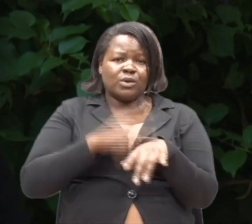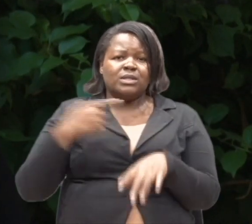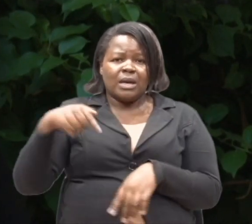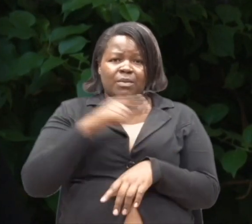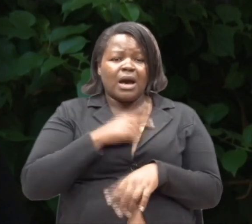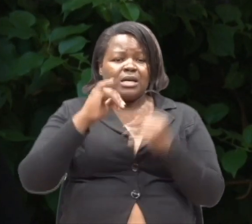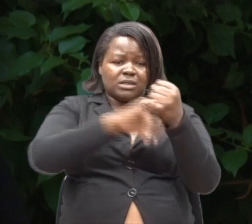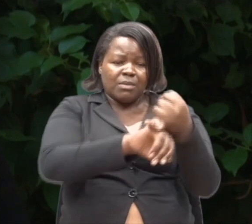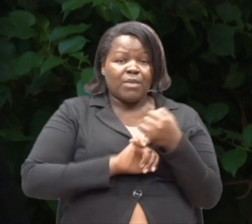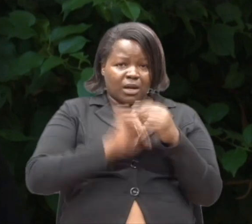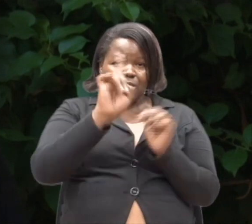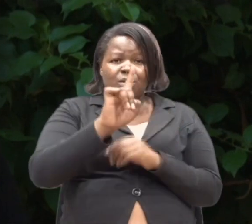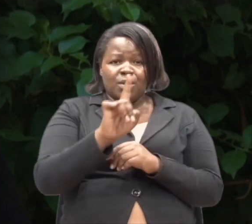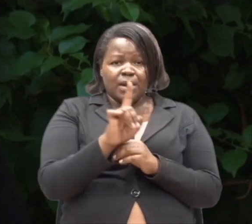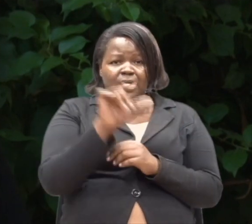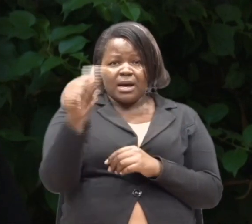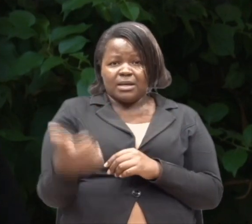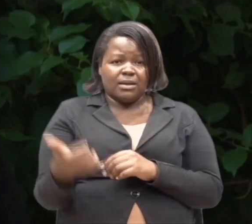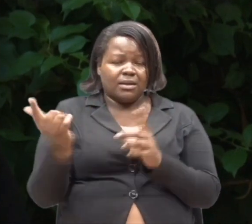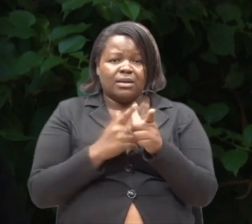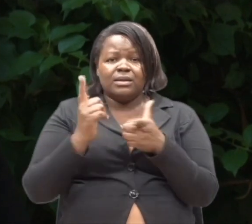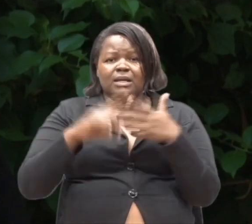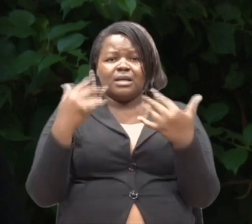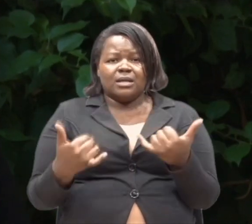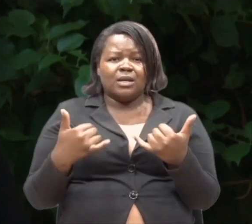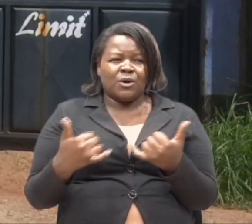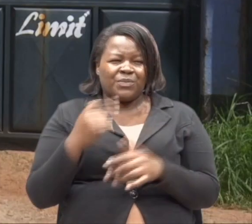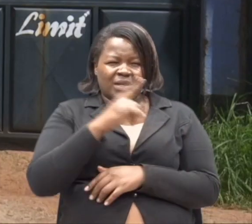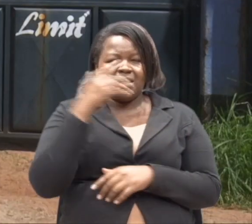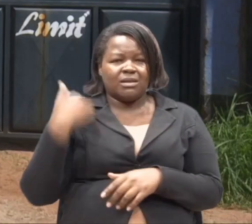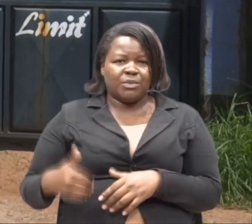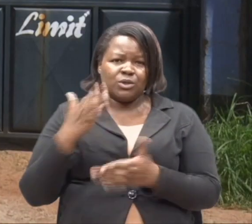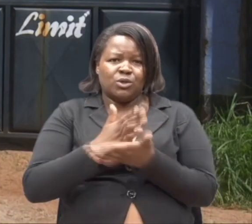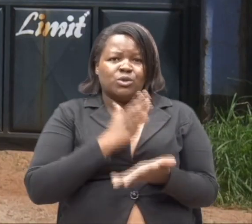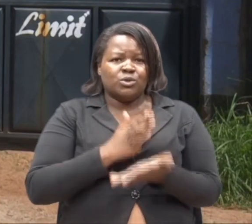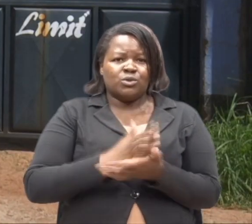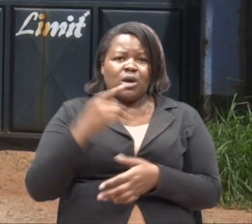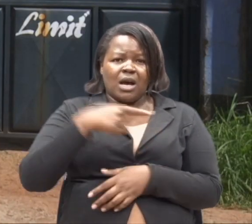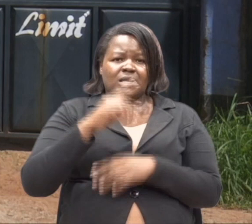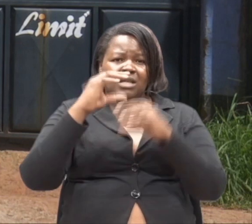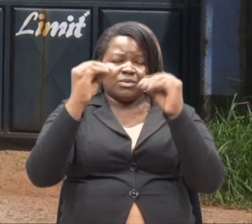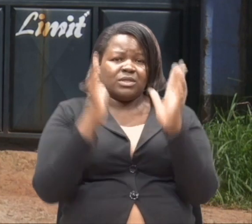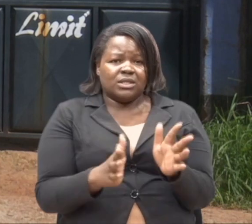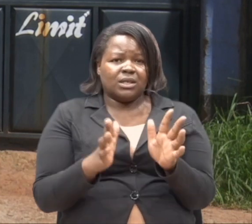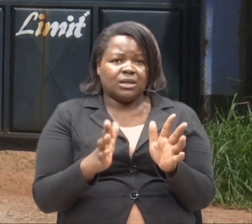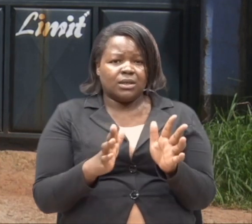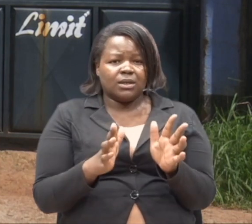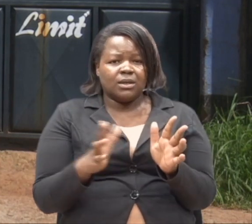wakati tulioana, diyo kwanza alikuwa mwalimu uko Vantage,